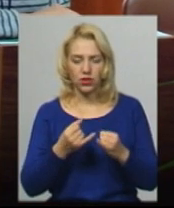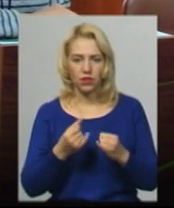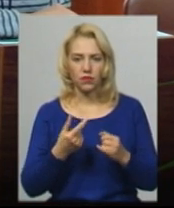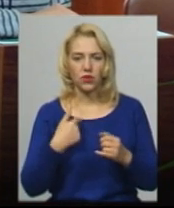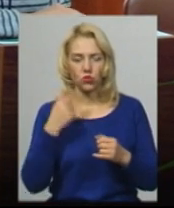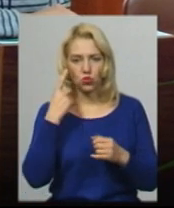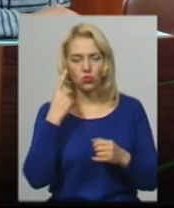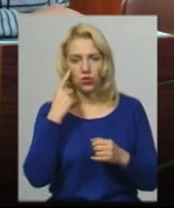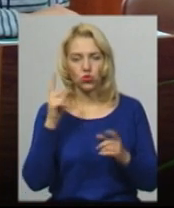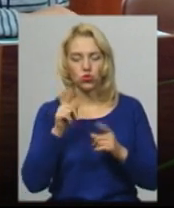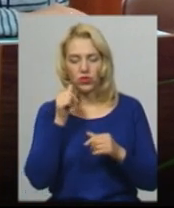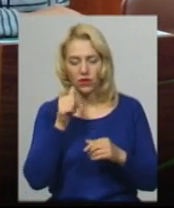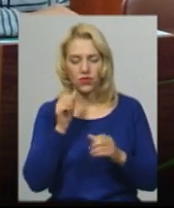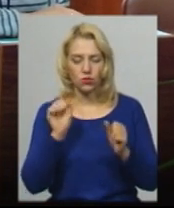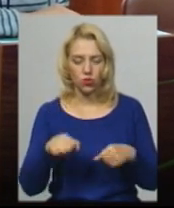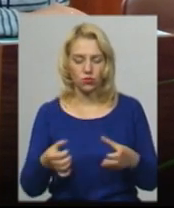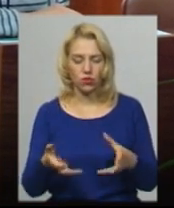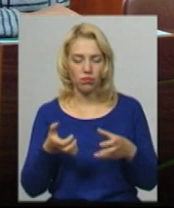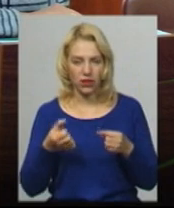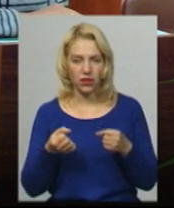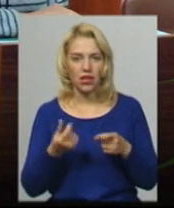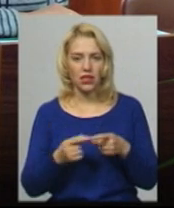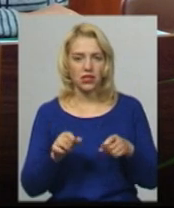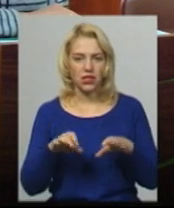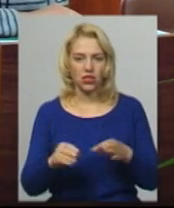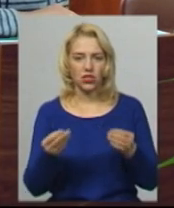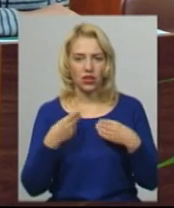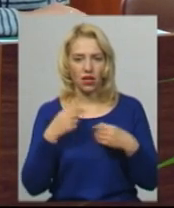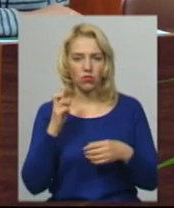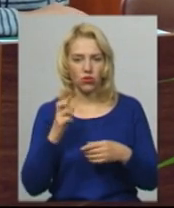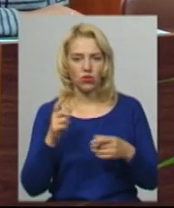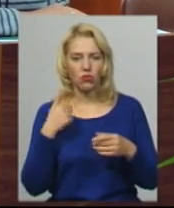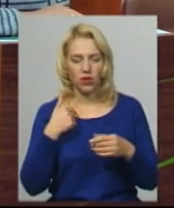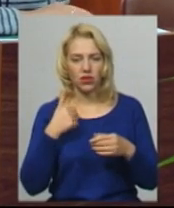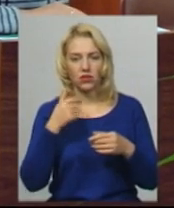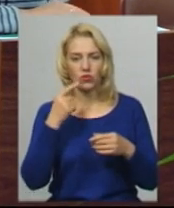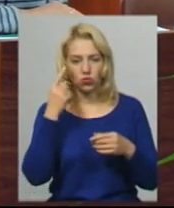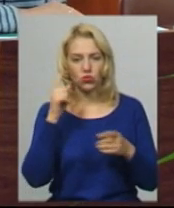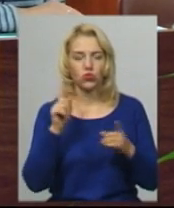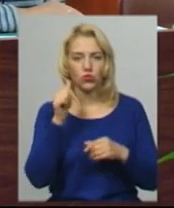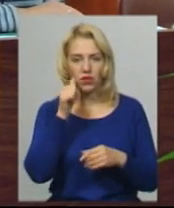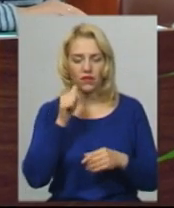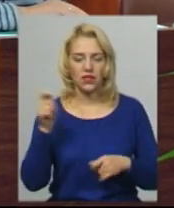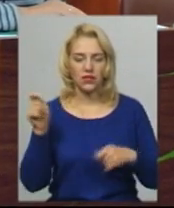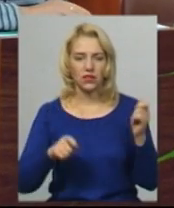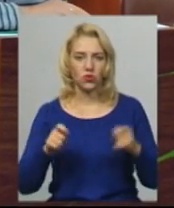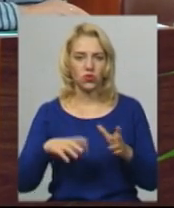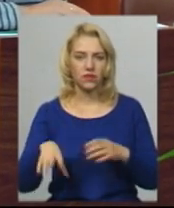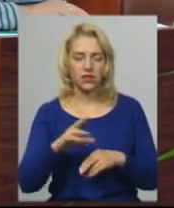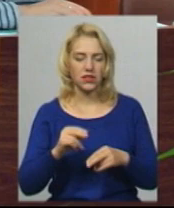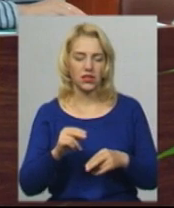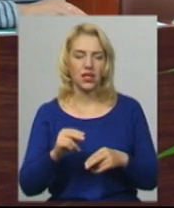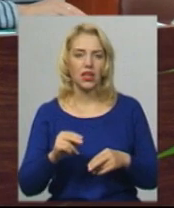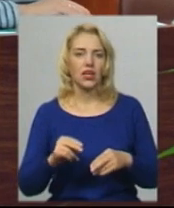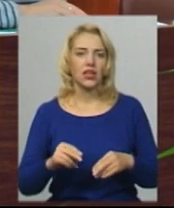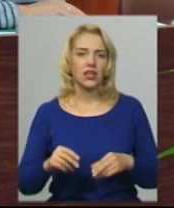рішення. Дай Бог, я просто сподіваюся, що по тих даних, які в мене є, завтра депутати з'їдуться. Та кількість,